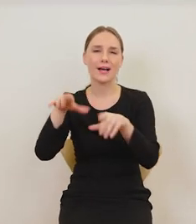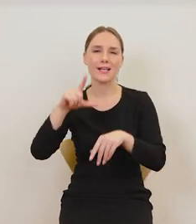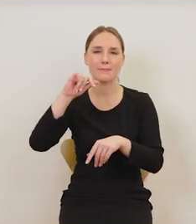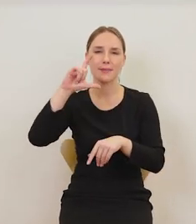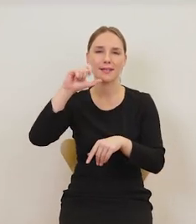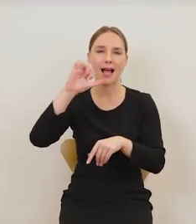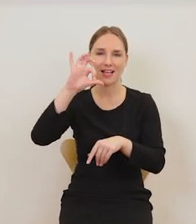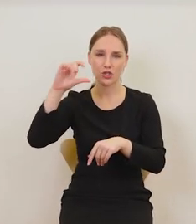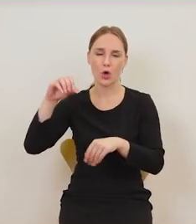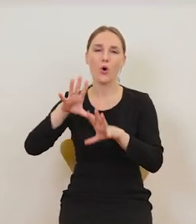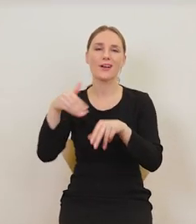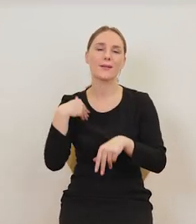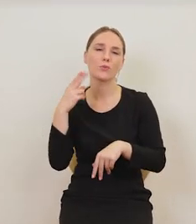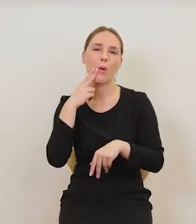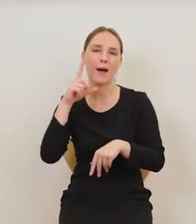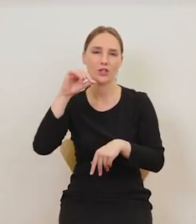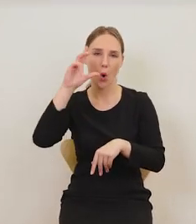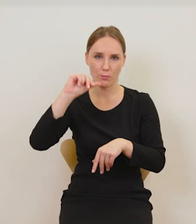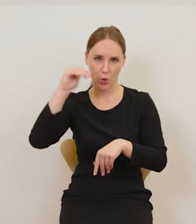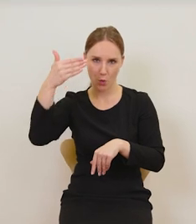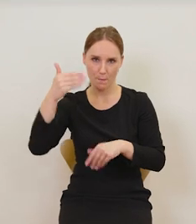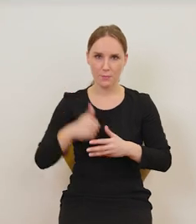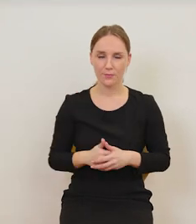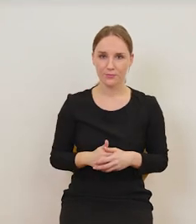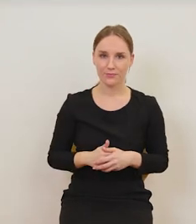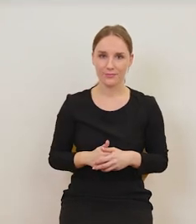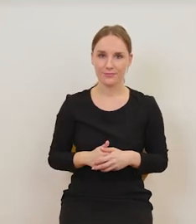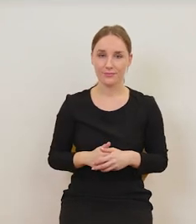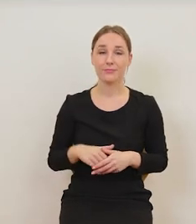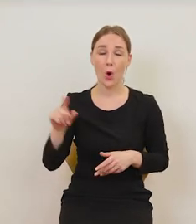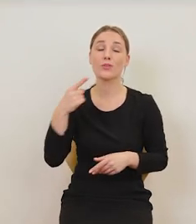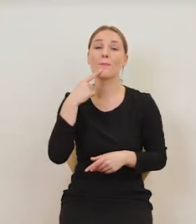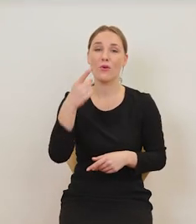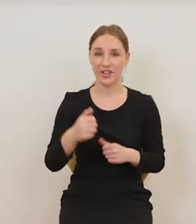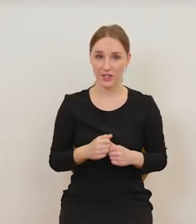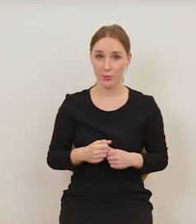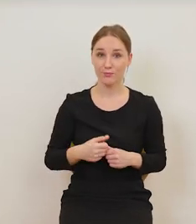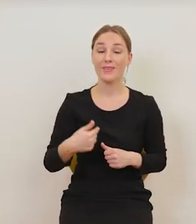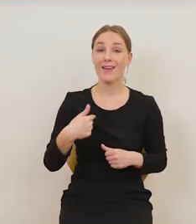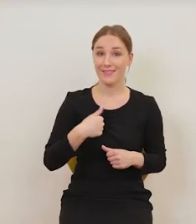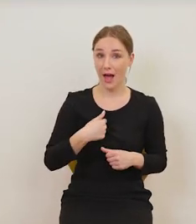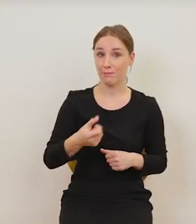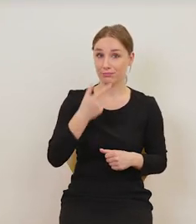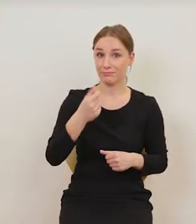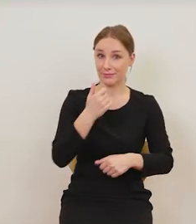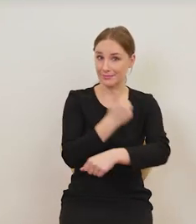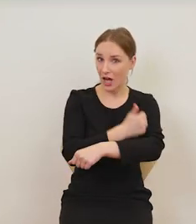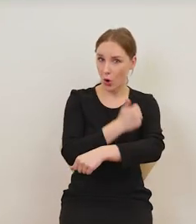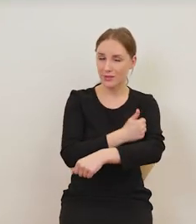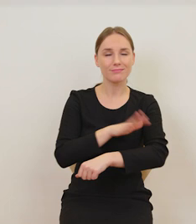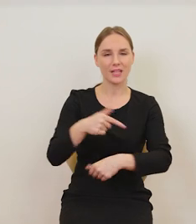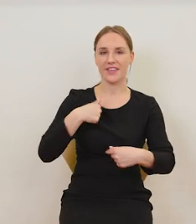popalali sobie opium. I tutaj jest jego wypowiedź. Nie biorę narkotyków, jestem